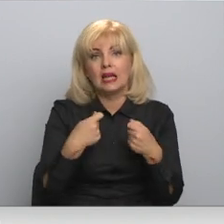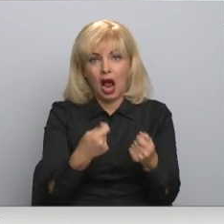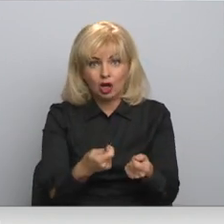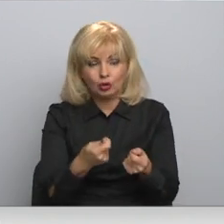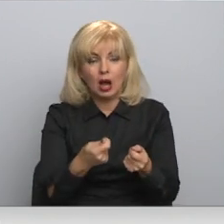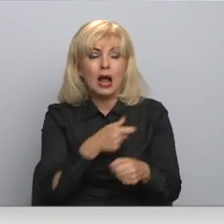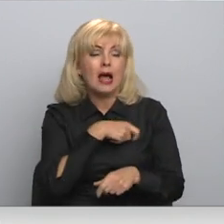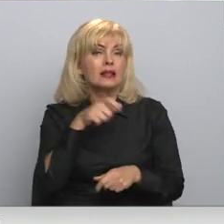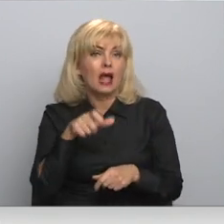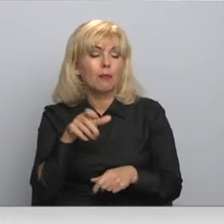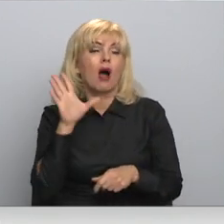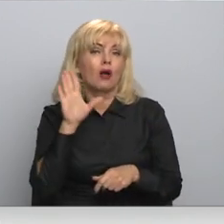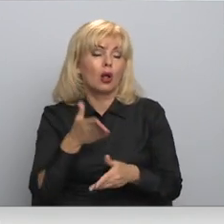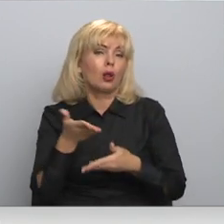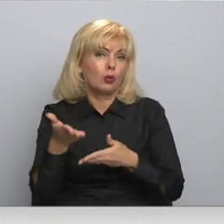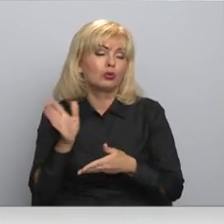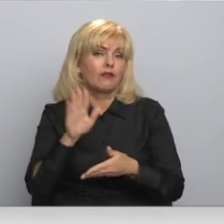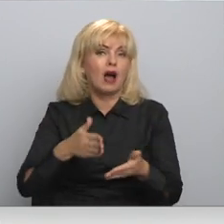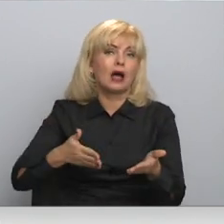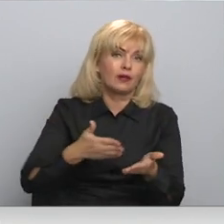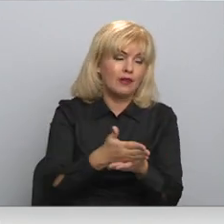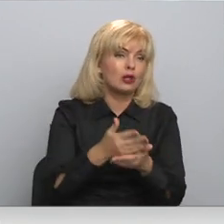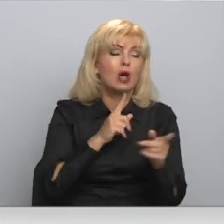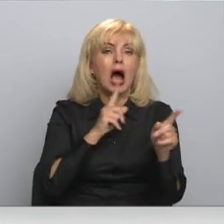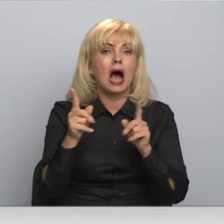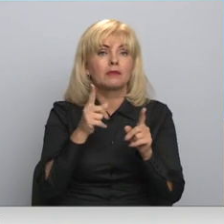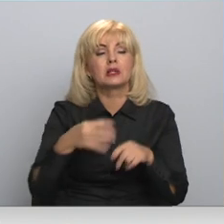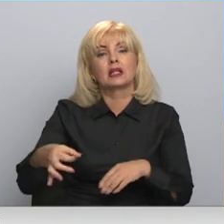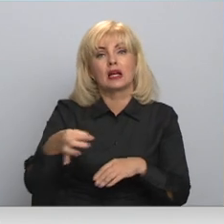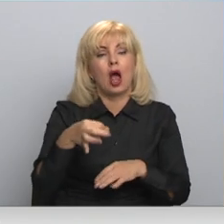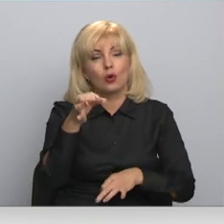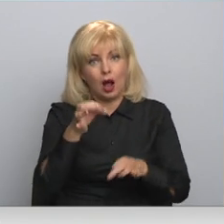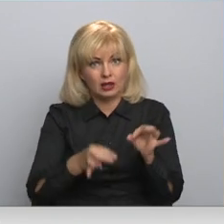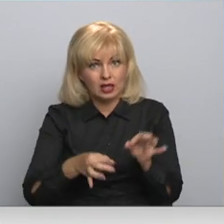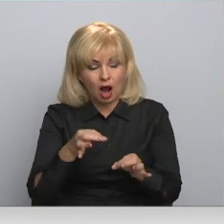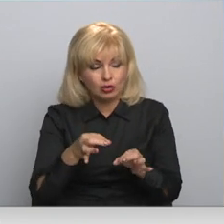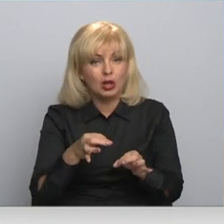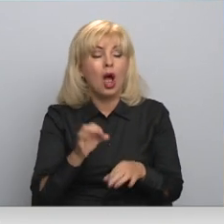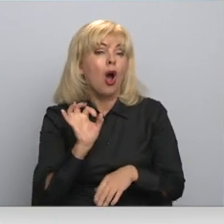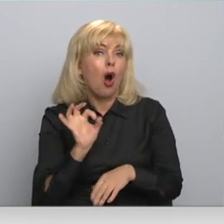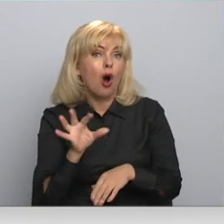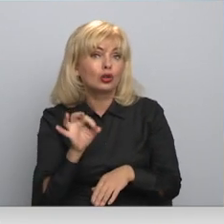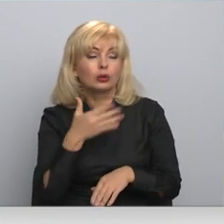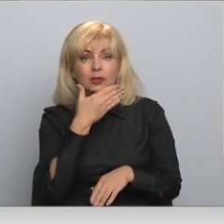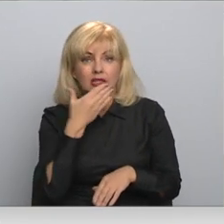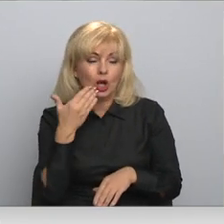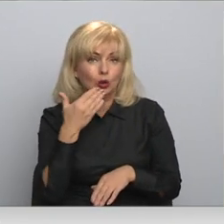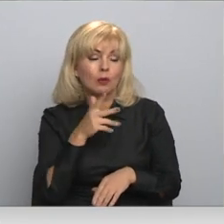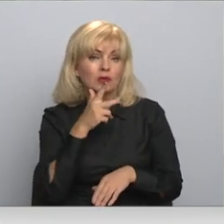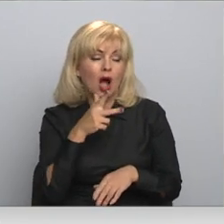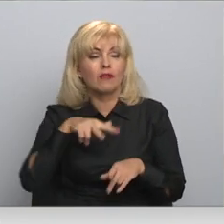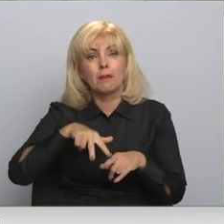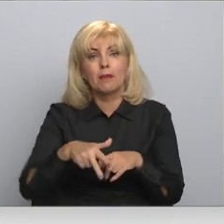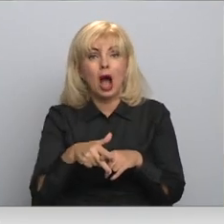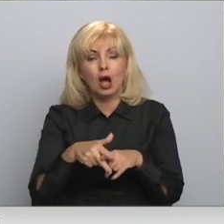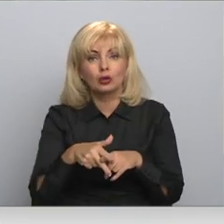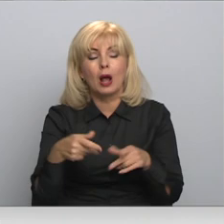Tad deputāts var vērsties administratīvajā rajona tiesā. Jāpiezīmē, ka oktobrī Silduma Daugavpilī pārtraucu